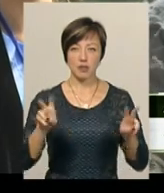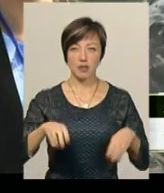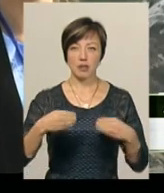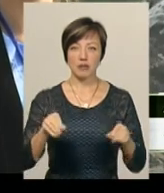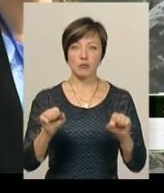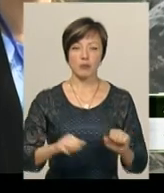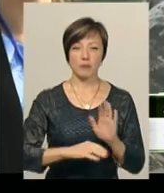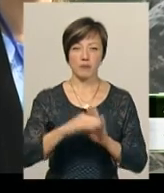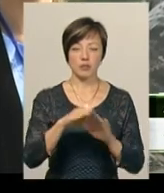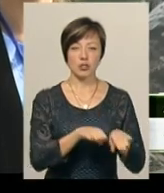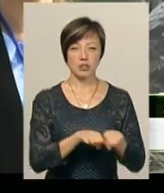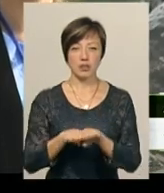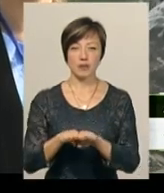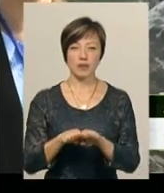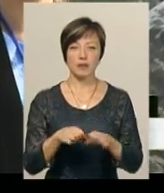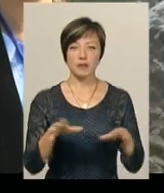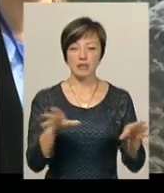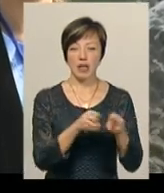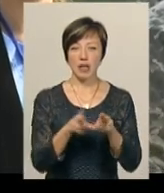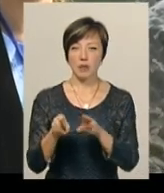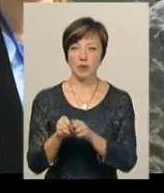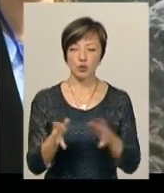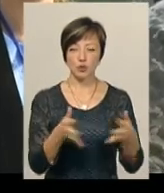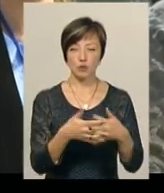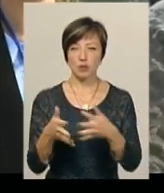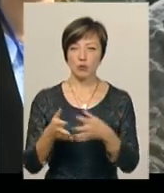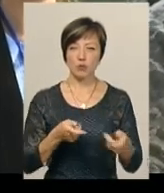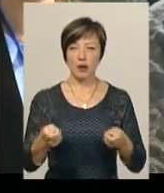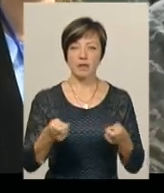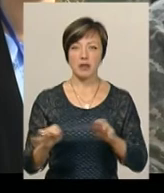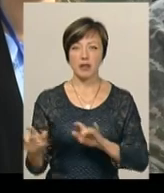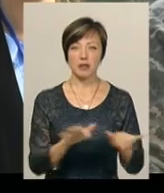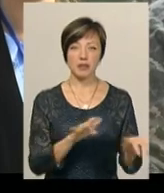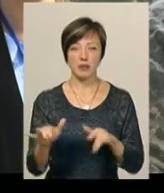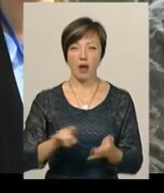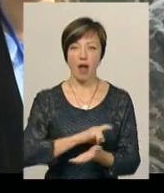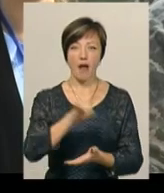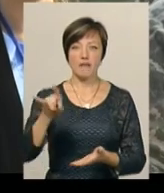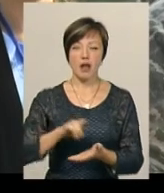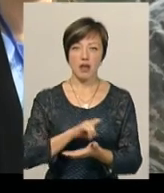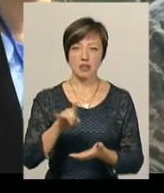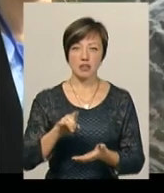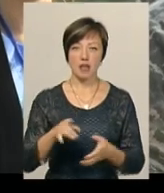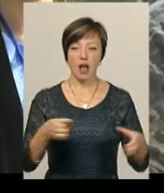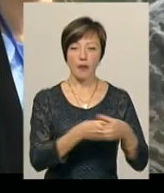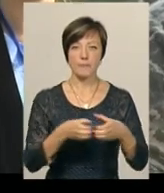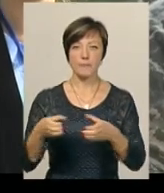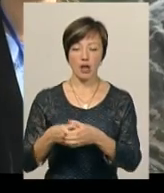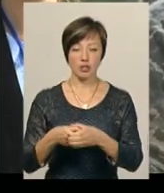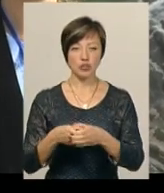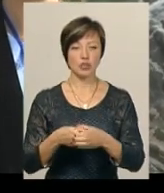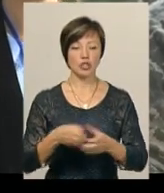підвищити рівень взаємосумісності управління діймі авіації, льотних екіпажей,